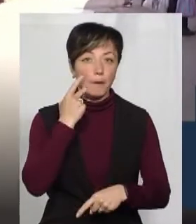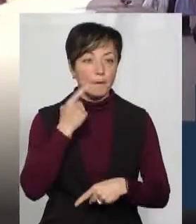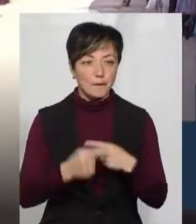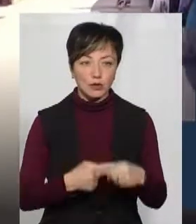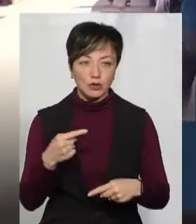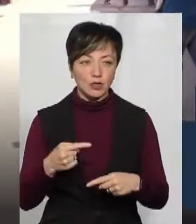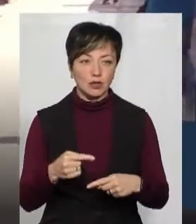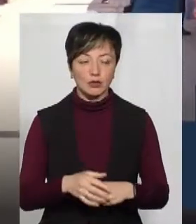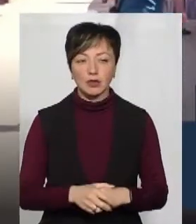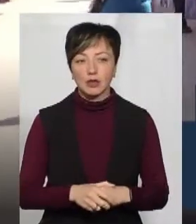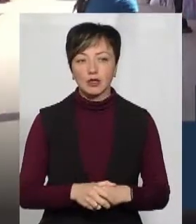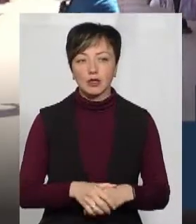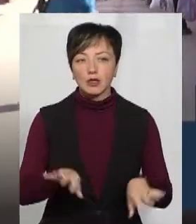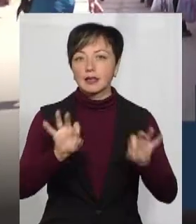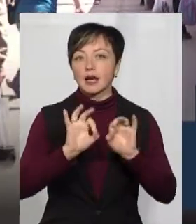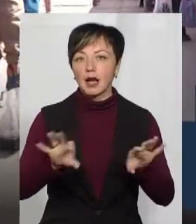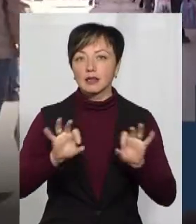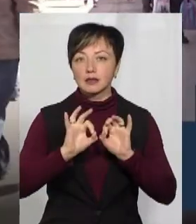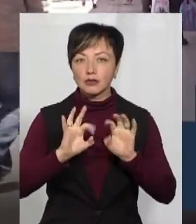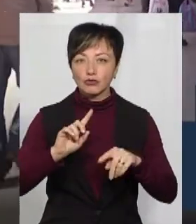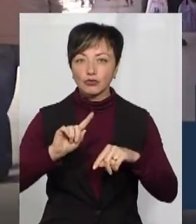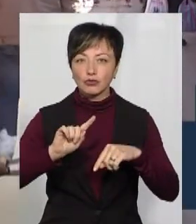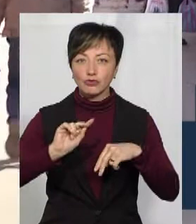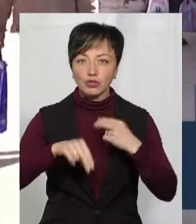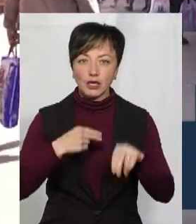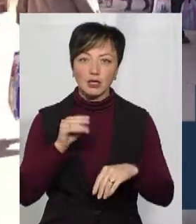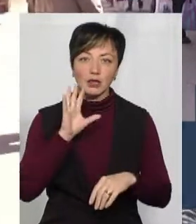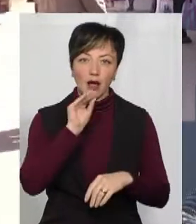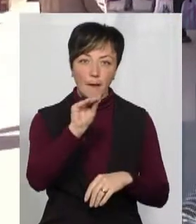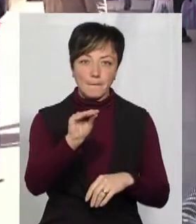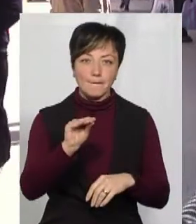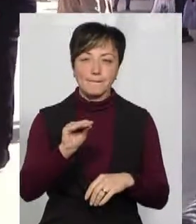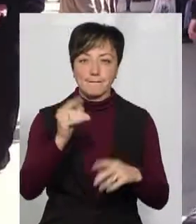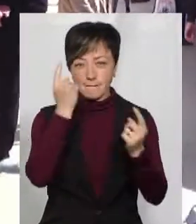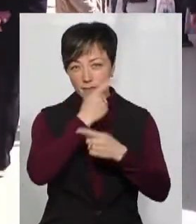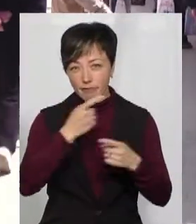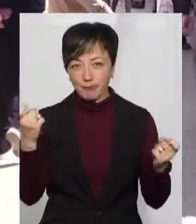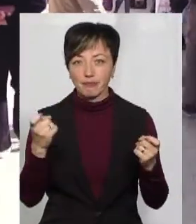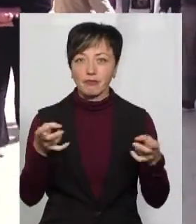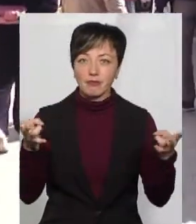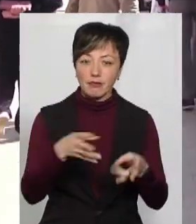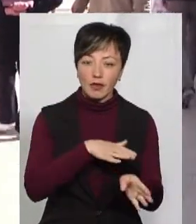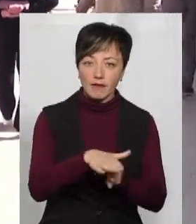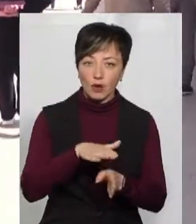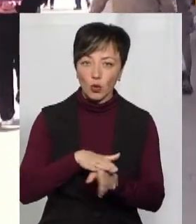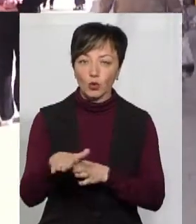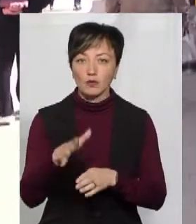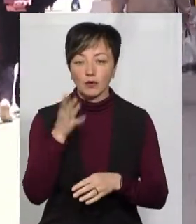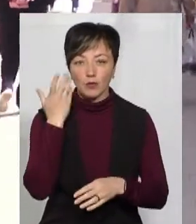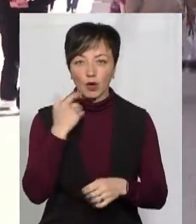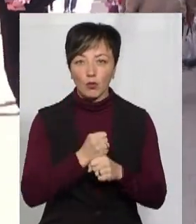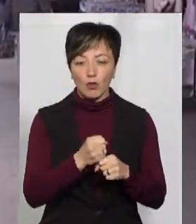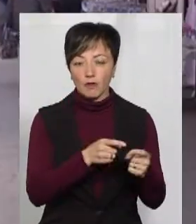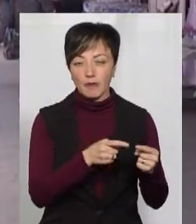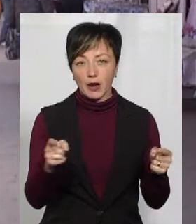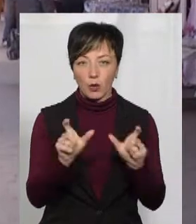Постійно транслюється через наш радіовузол інформація з приводу тих моментів, які потрібно виконувати при роботі в період